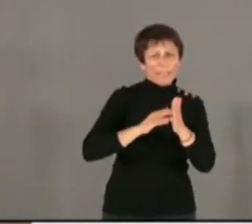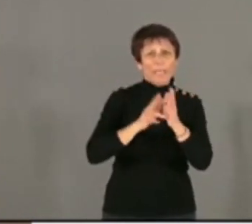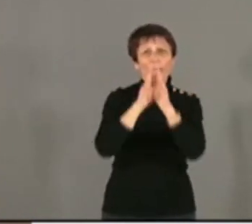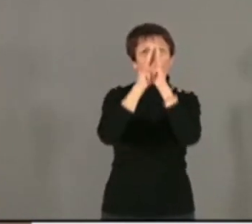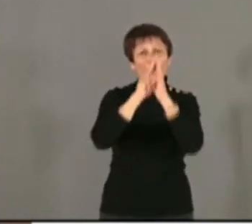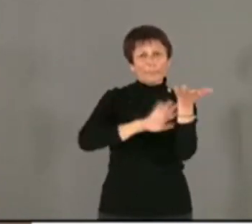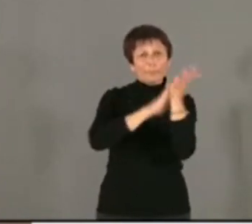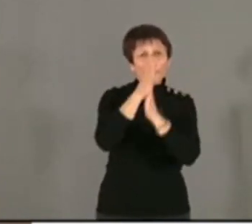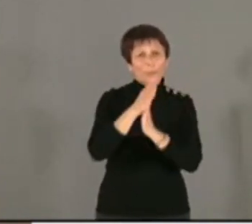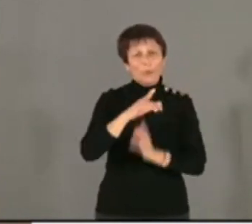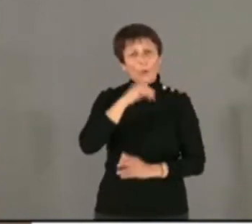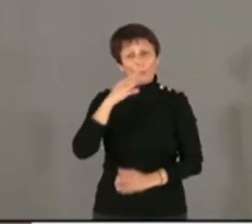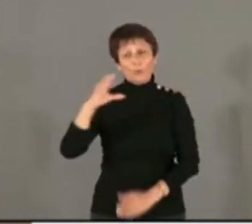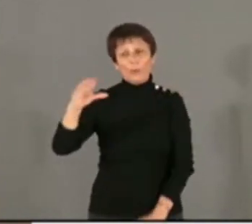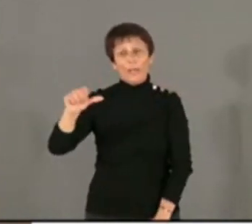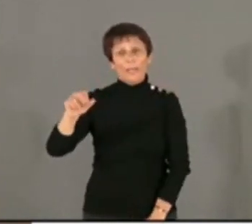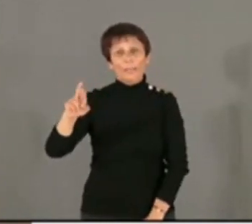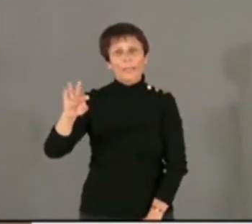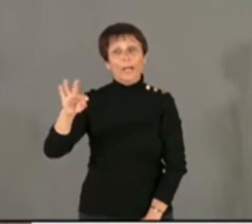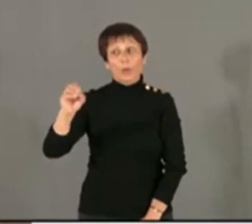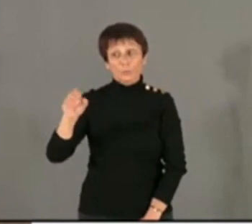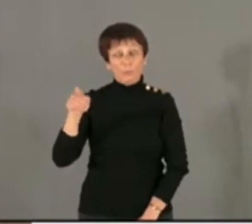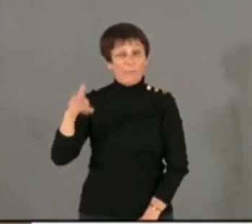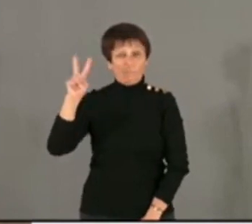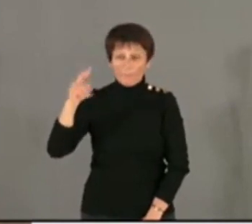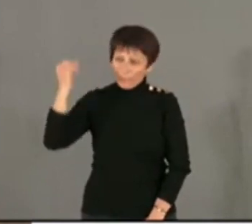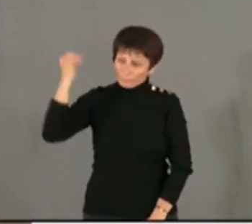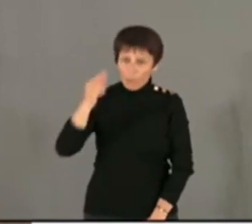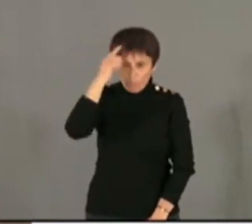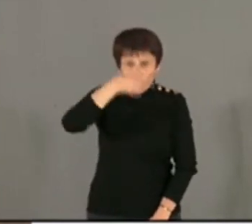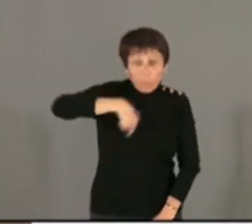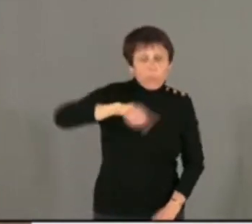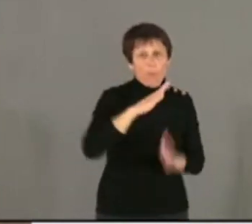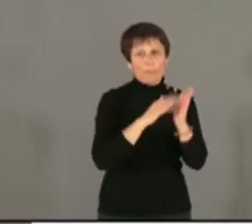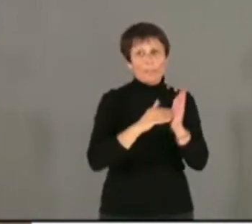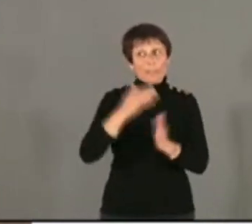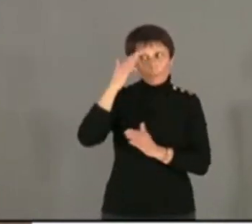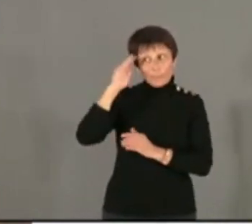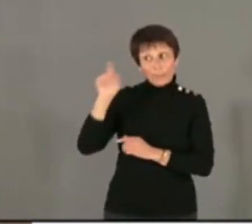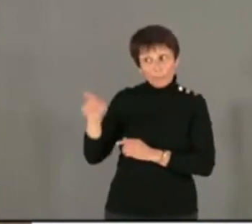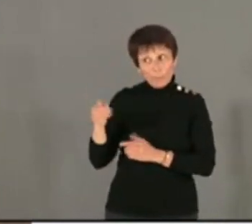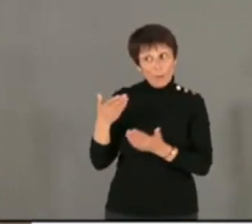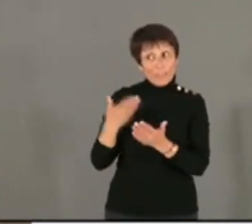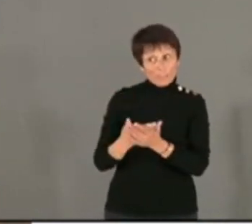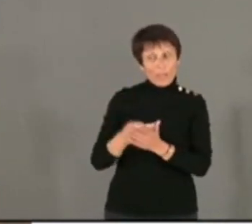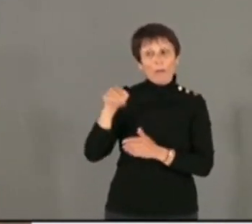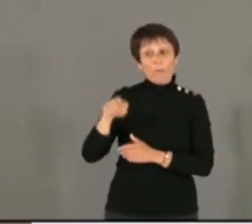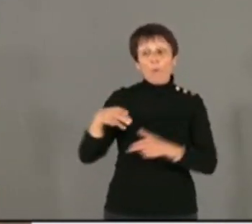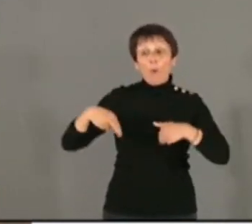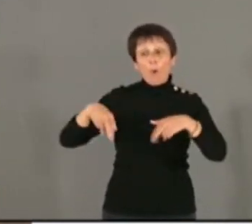Carteau est un bourreau pour les Marseillais. Donc si vous êtes cohérent, monsieur le maire, vous allez devoir aussi débaptiser